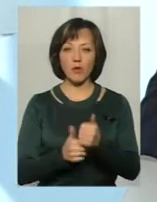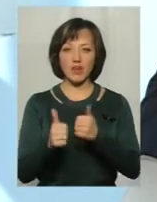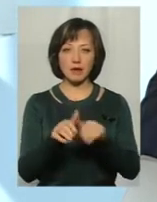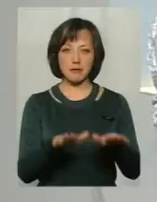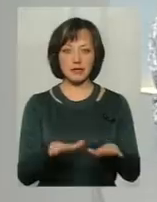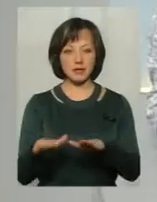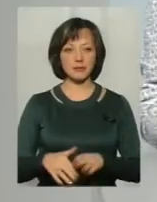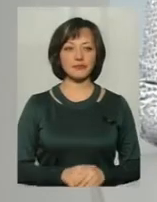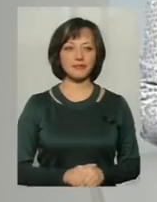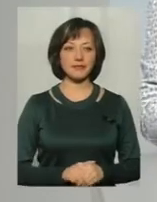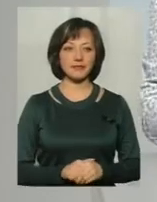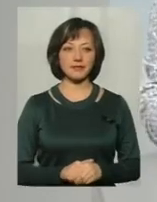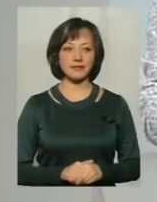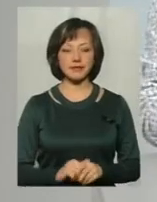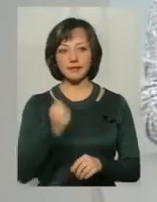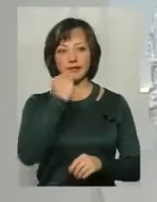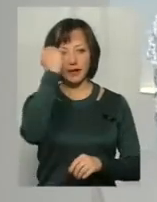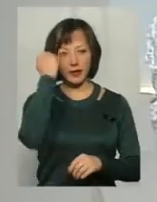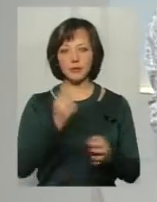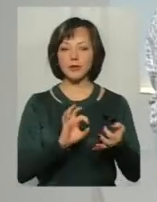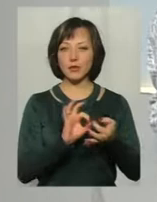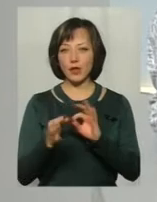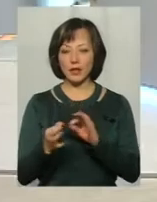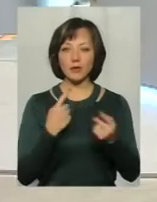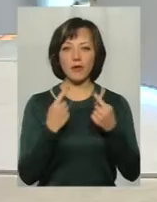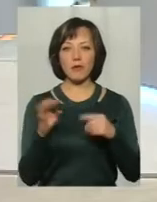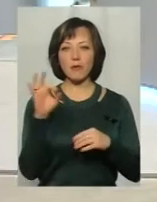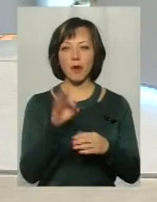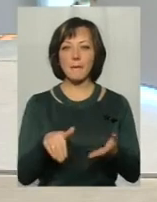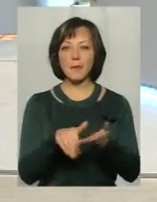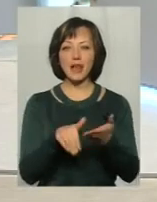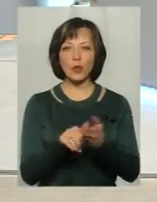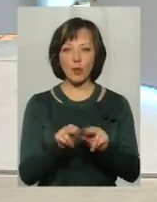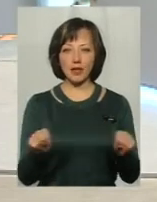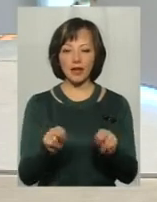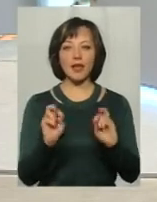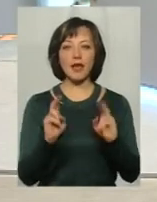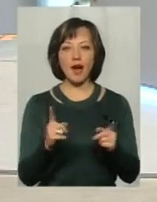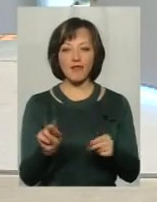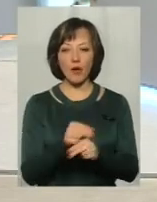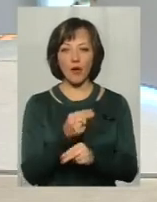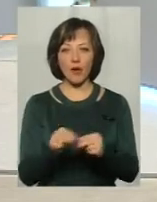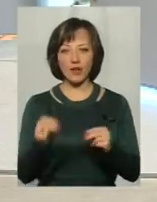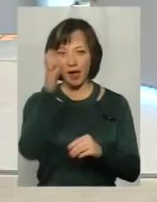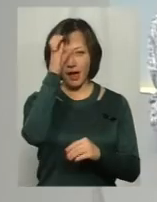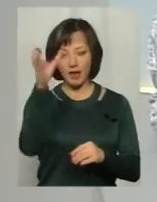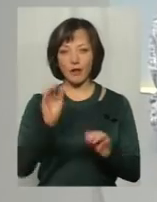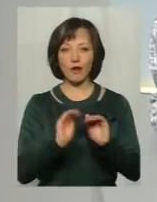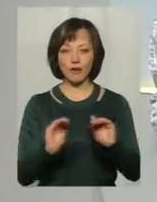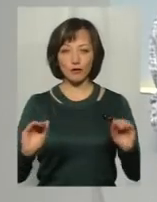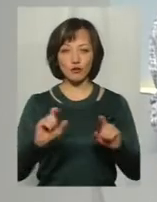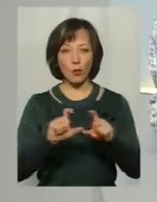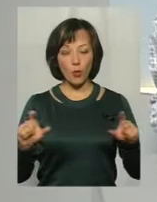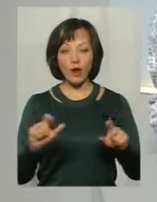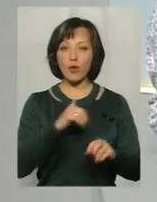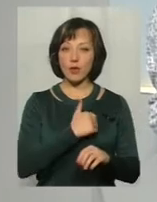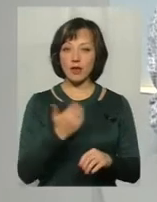місця. Дякую, пане Святослав. Ми зараз докладніше поговоримо про методики і про те, як все ж таки виховується генії у школі. А я